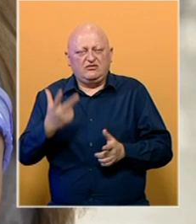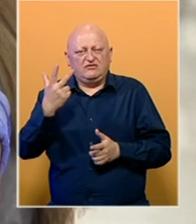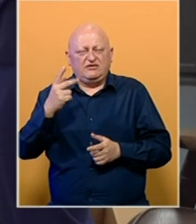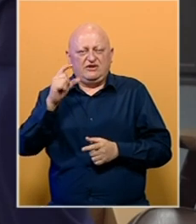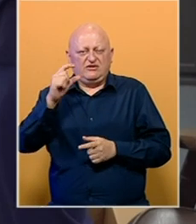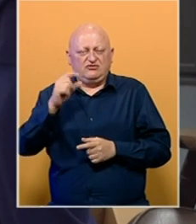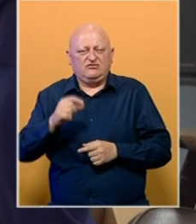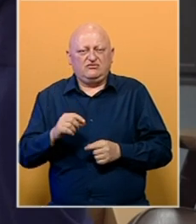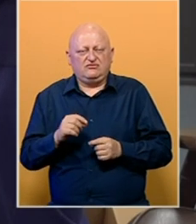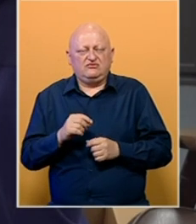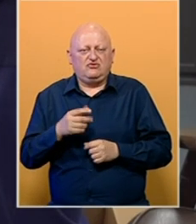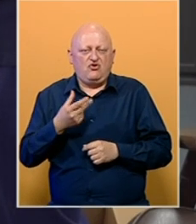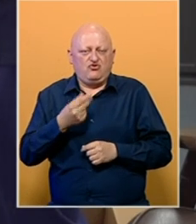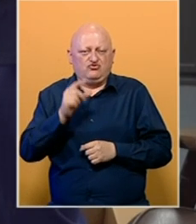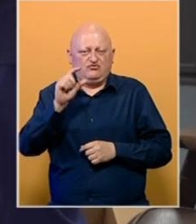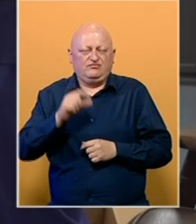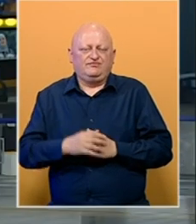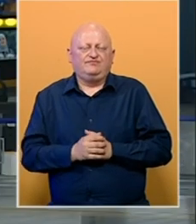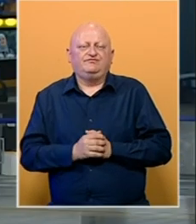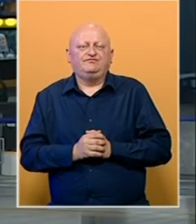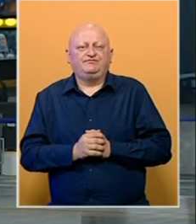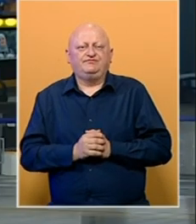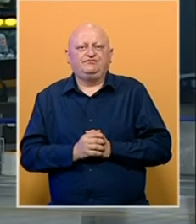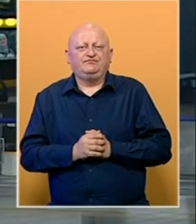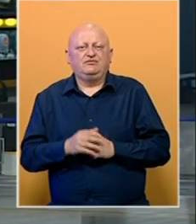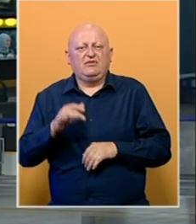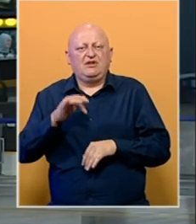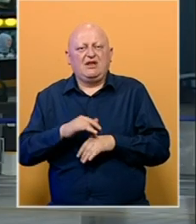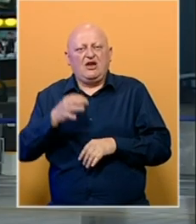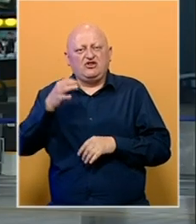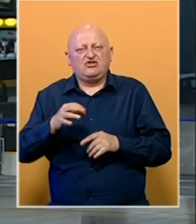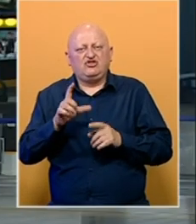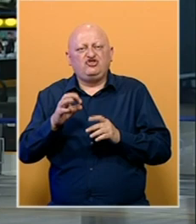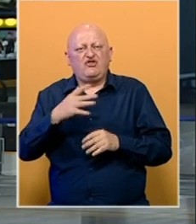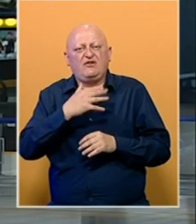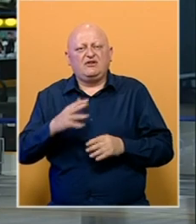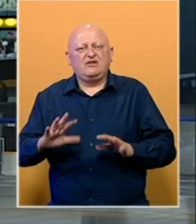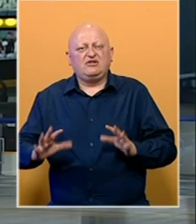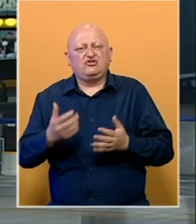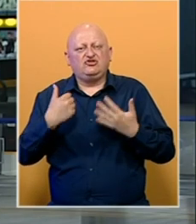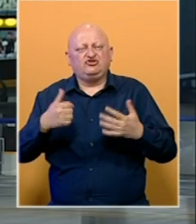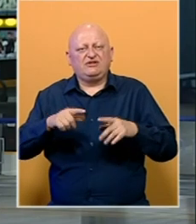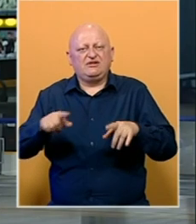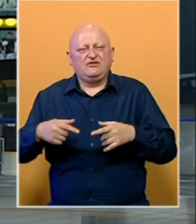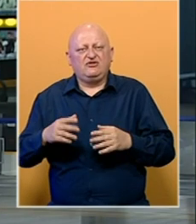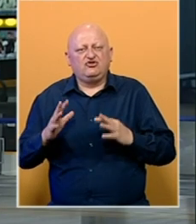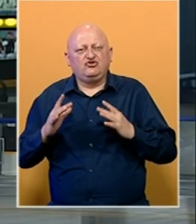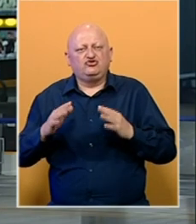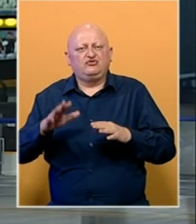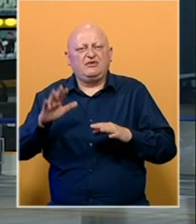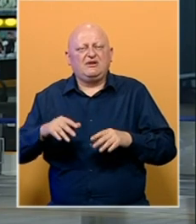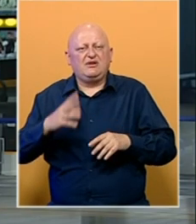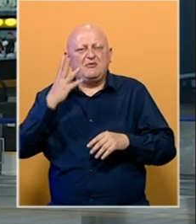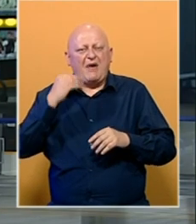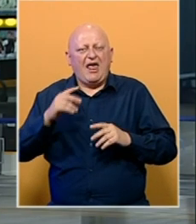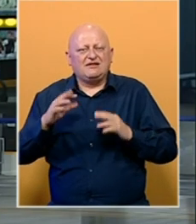takozvanu booster dozu. Na ostrvu u Čijovo izgorelo je oko 60 hektara borove šume, niskog rastinja